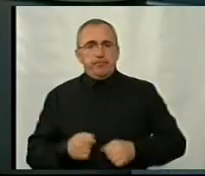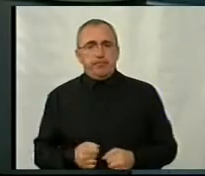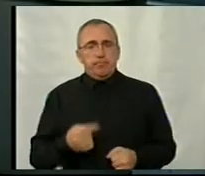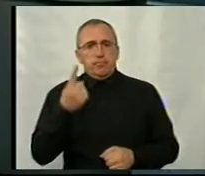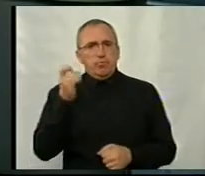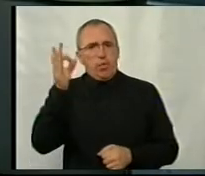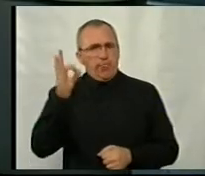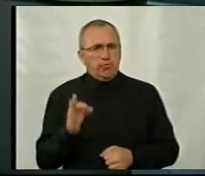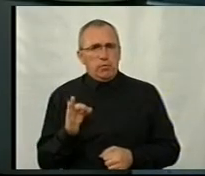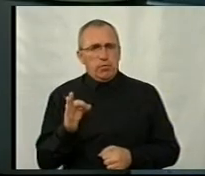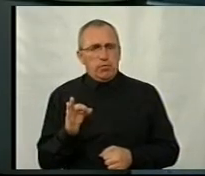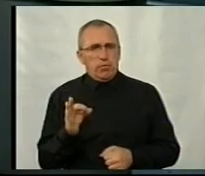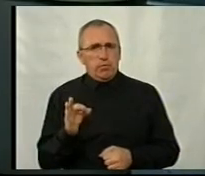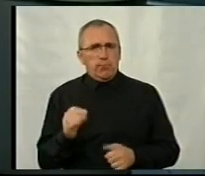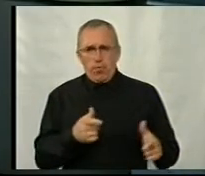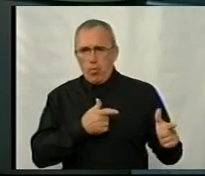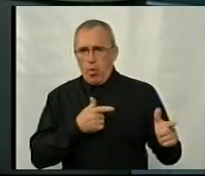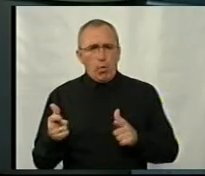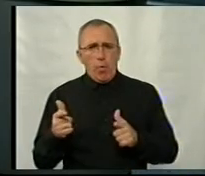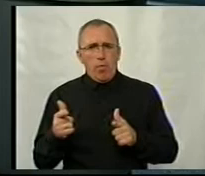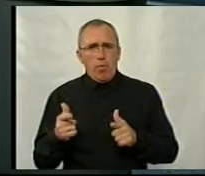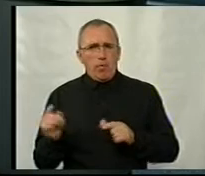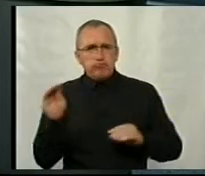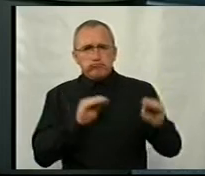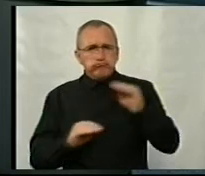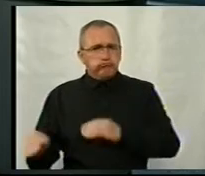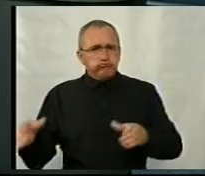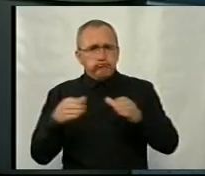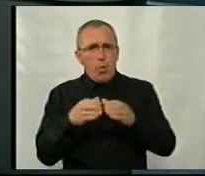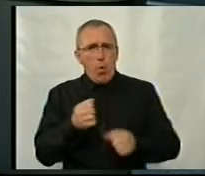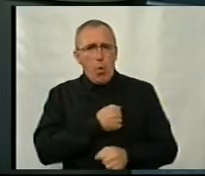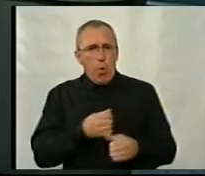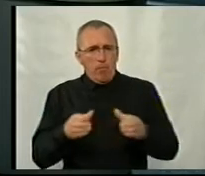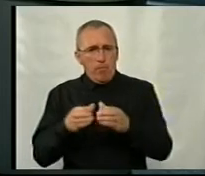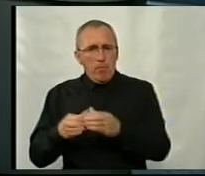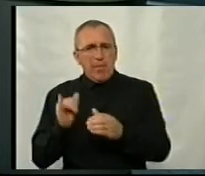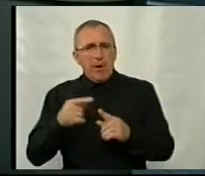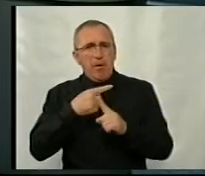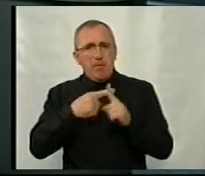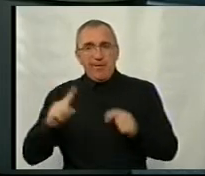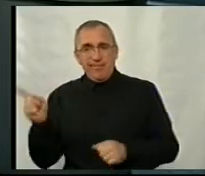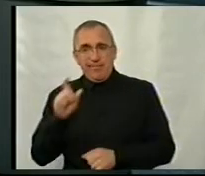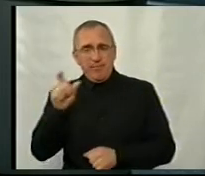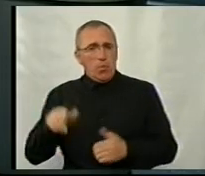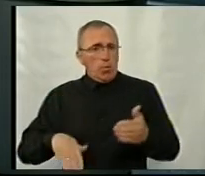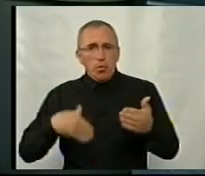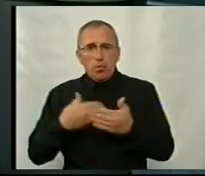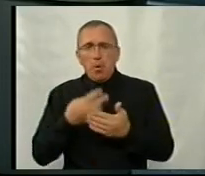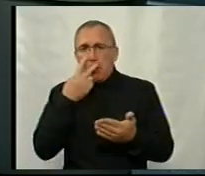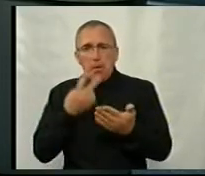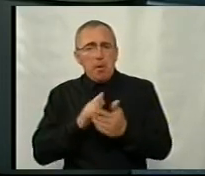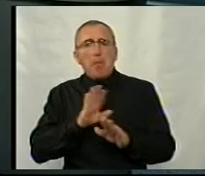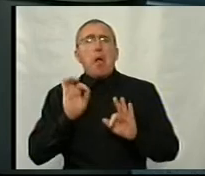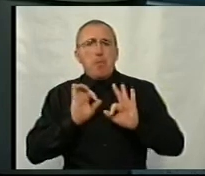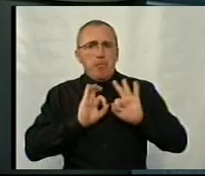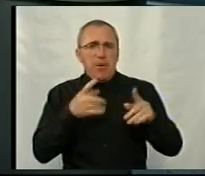100% готовності укомплектованих команд і половини призовників ви й досі не побачили. Як пояснити